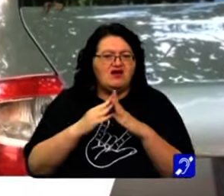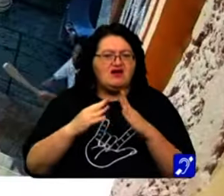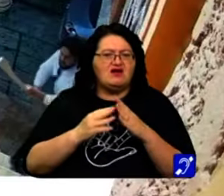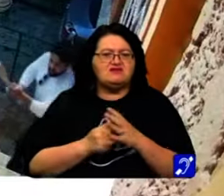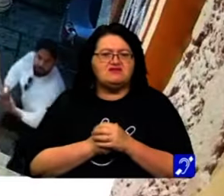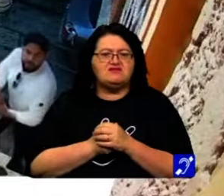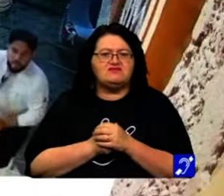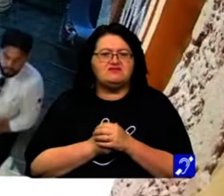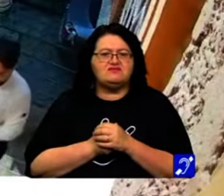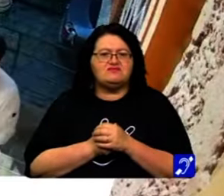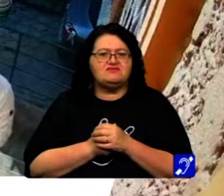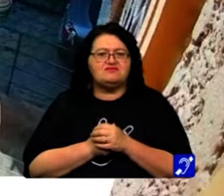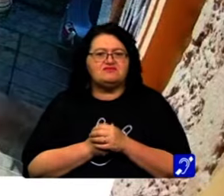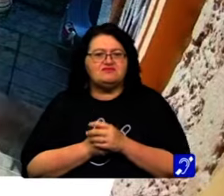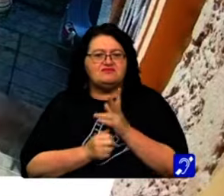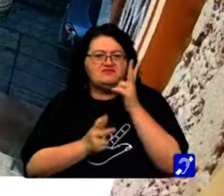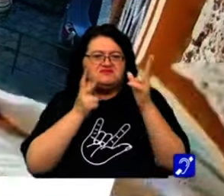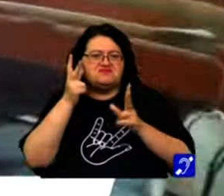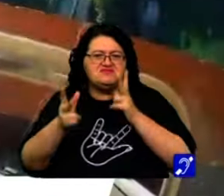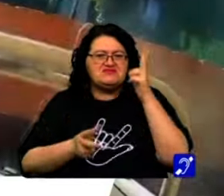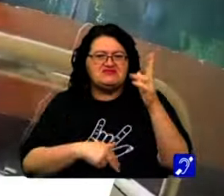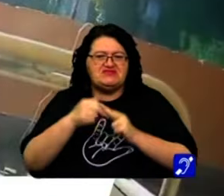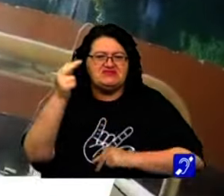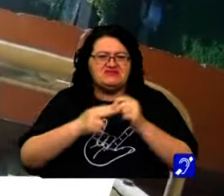Acum aici, de toate! Acum aici!